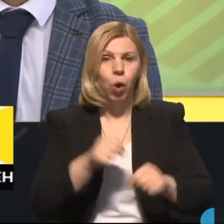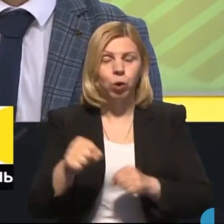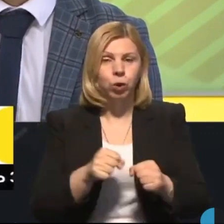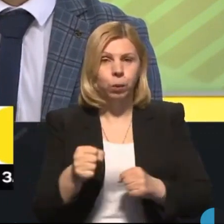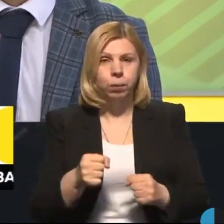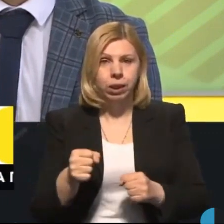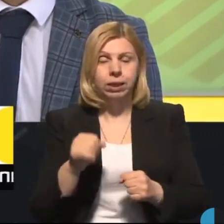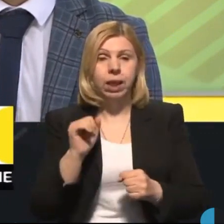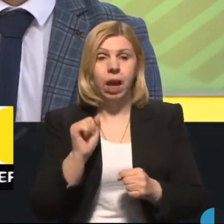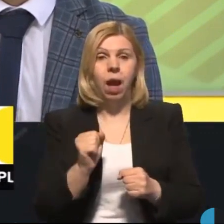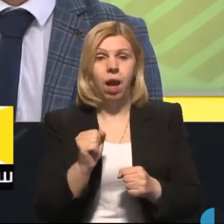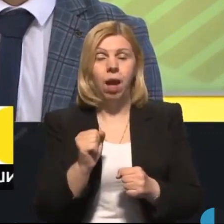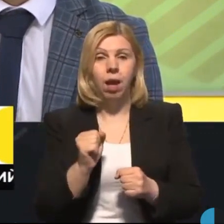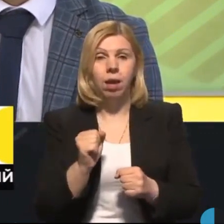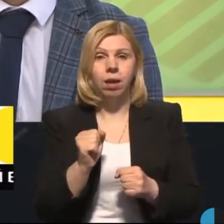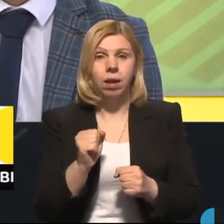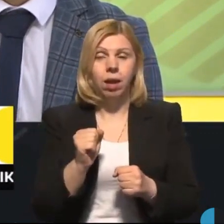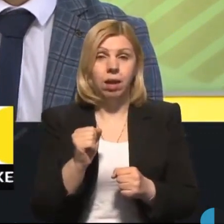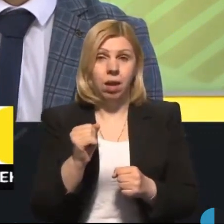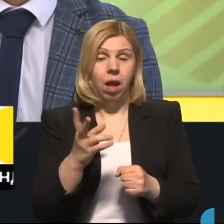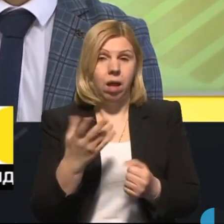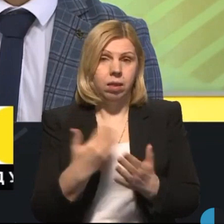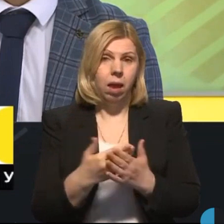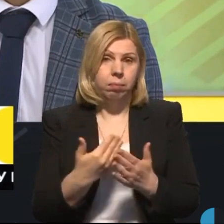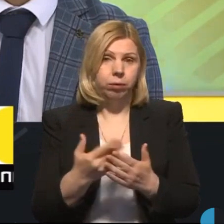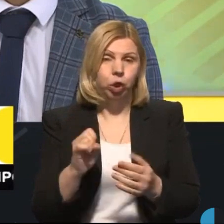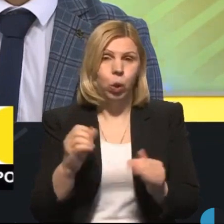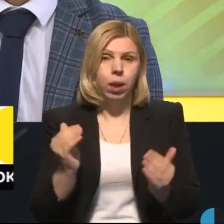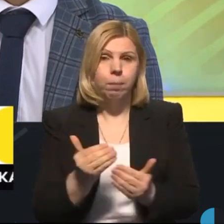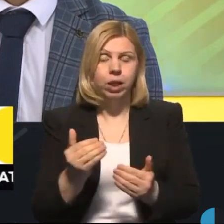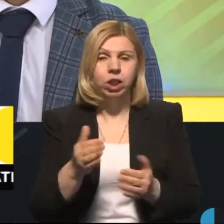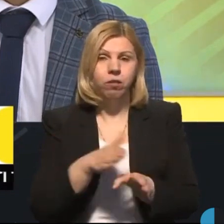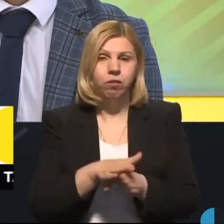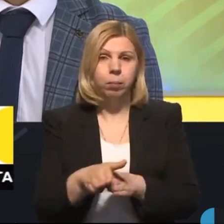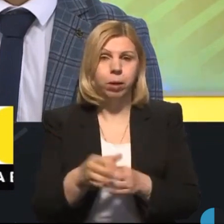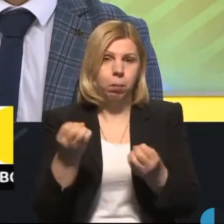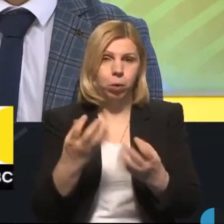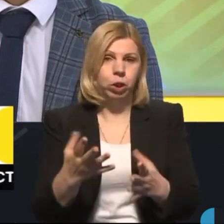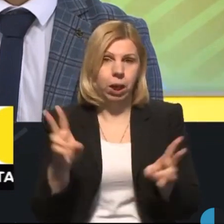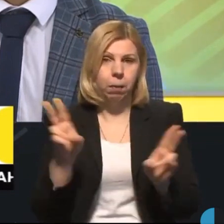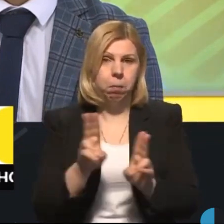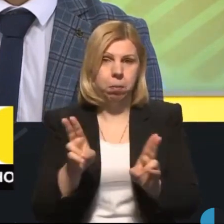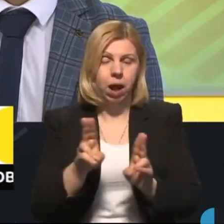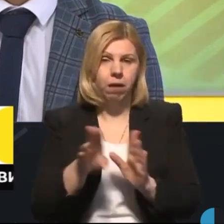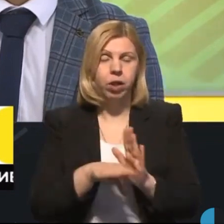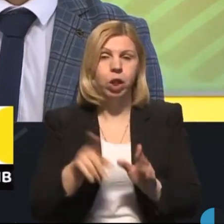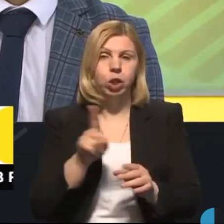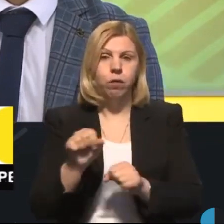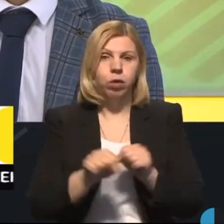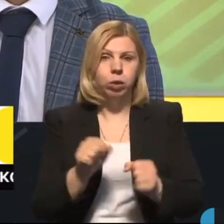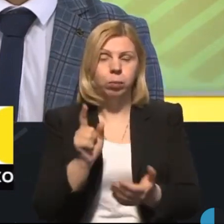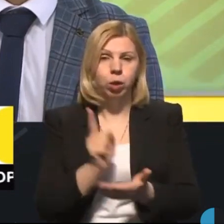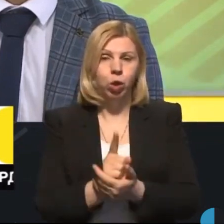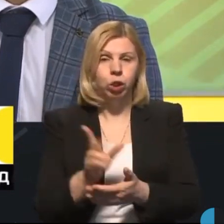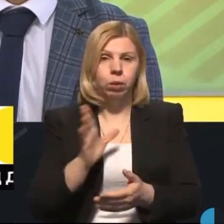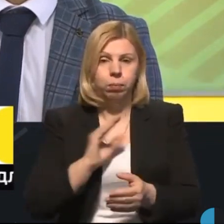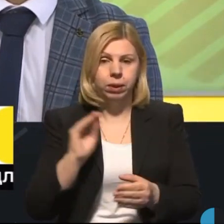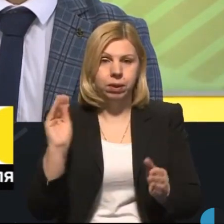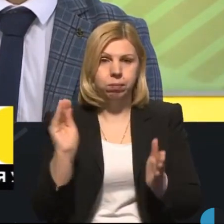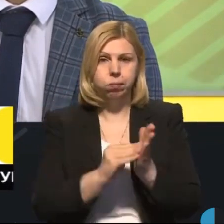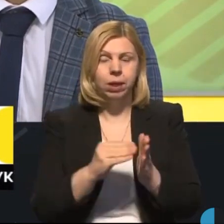А принаймні, щонайменш, дотримуватись простих правил, що велосипед має бути оснащений